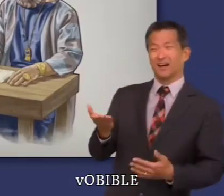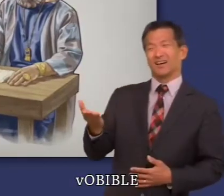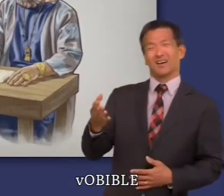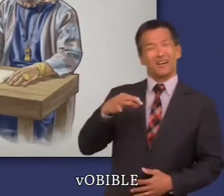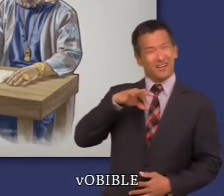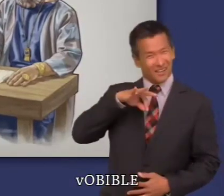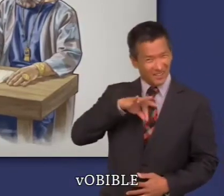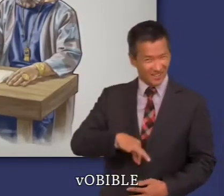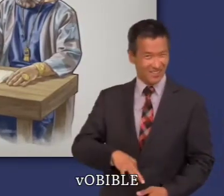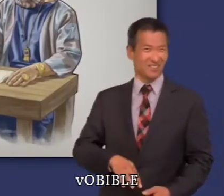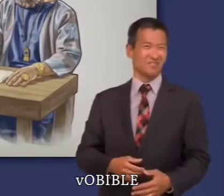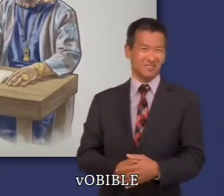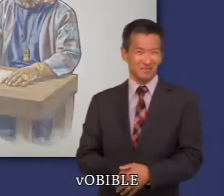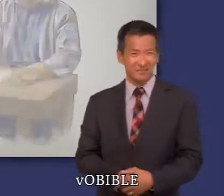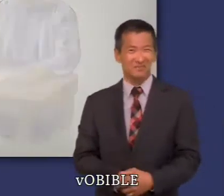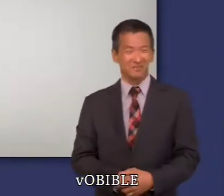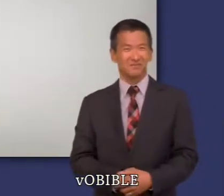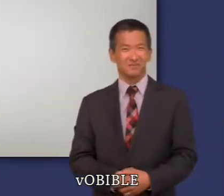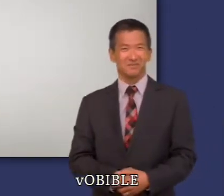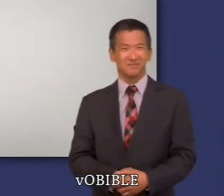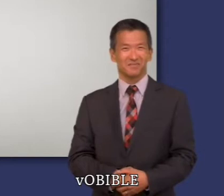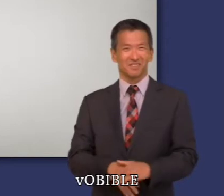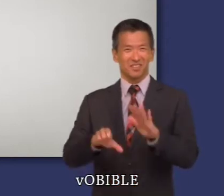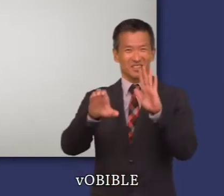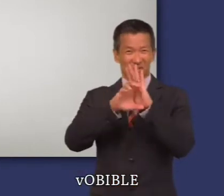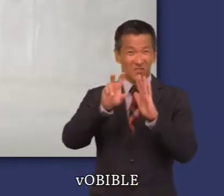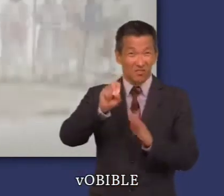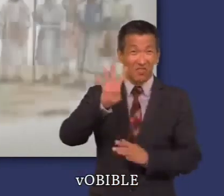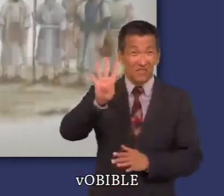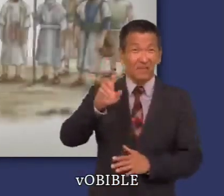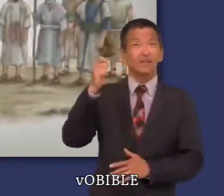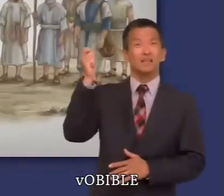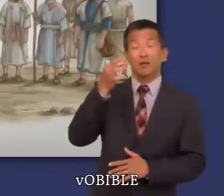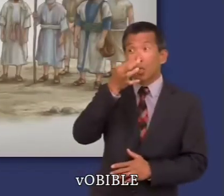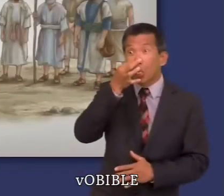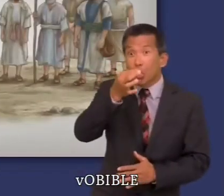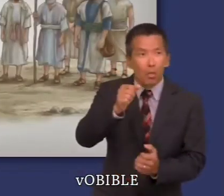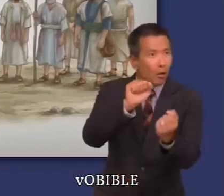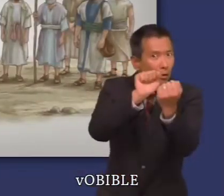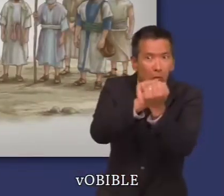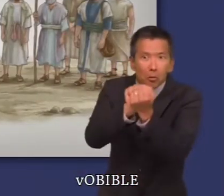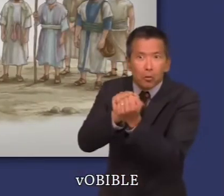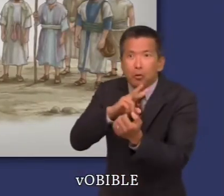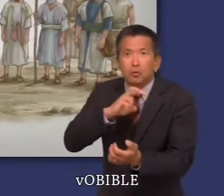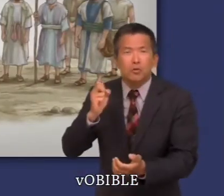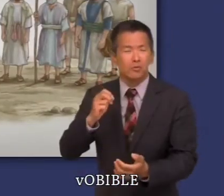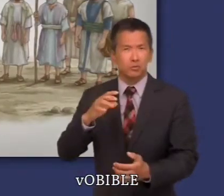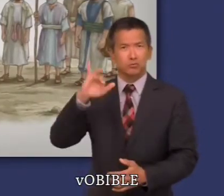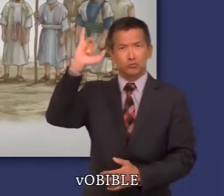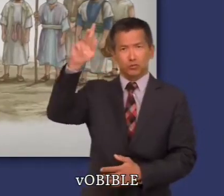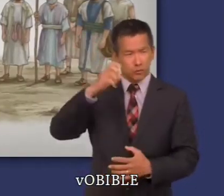paroles sont venues sur ma langue. » Dans le chapitre 24, quelqu'un incite David à recenser la nation.